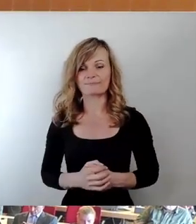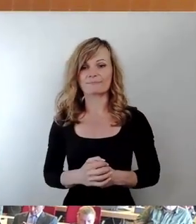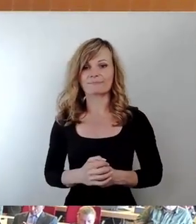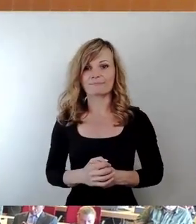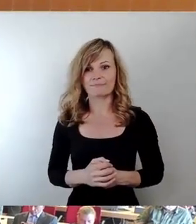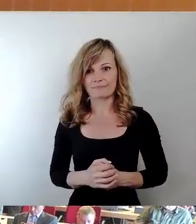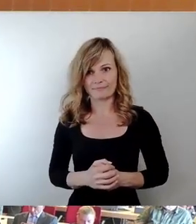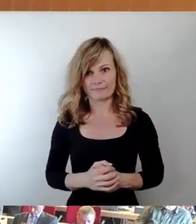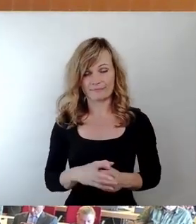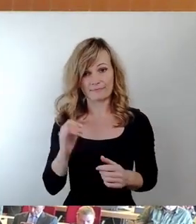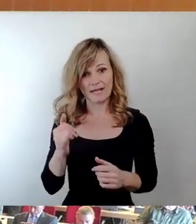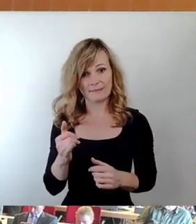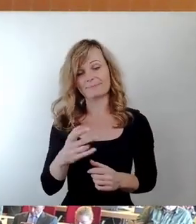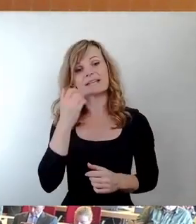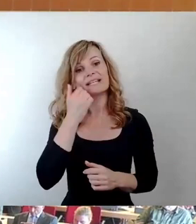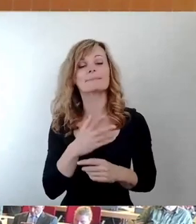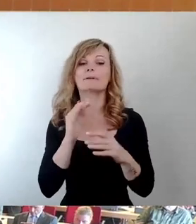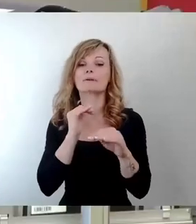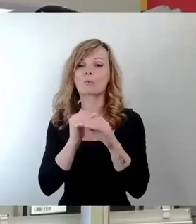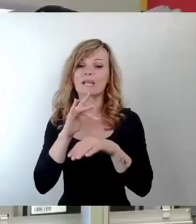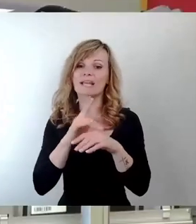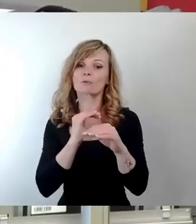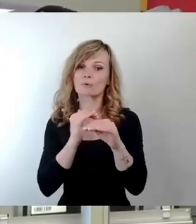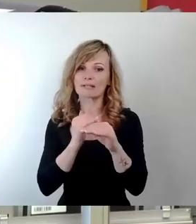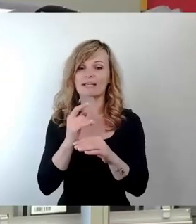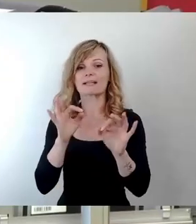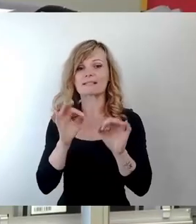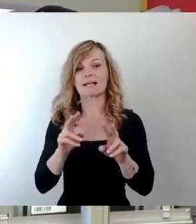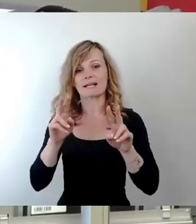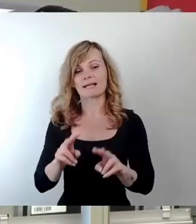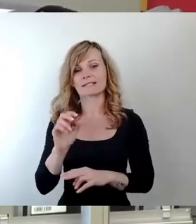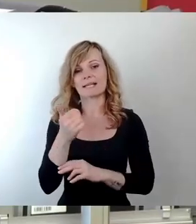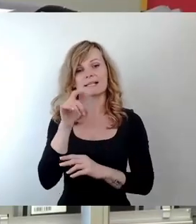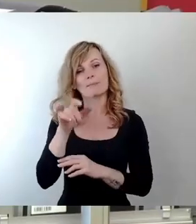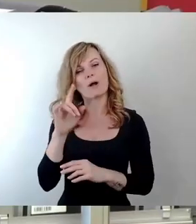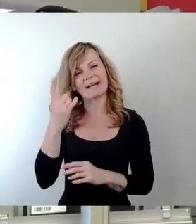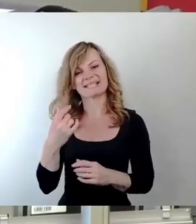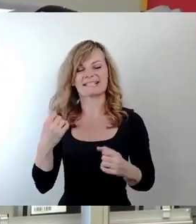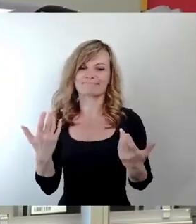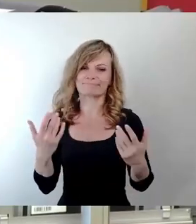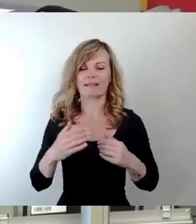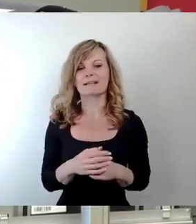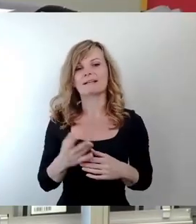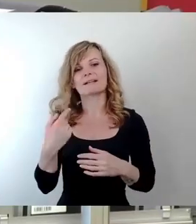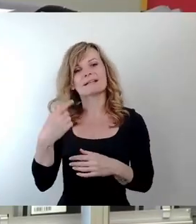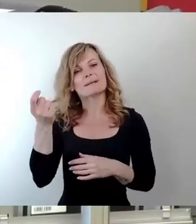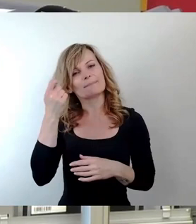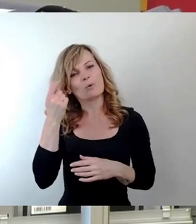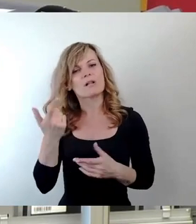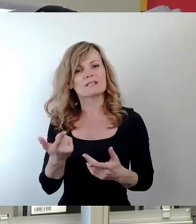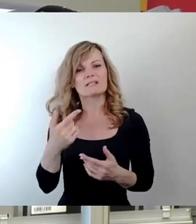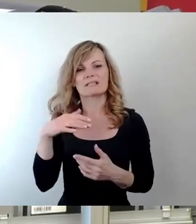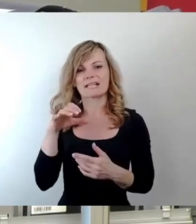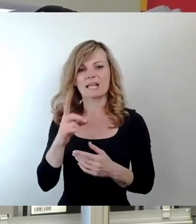Liebe Kolleginnen und Kollegen, sehr geehrter erster Bürgermeister. Ich kann ja den Impuls der CDU-Fraktion verstehen, jetzt so